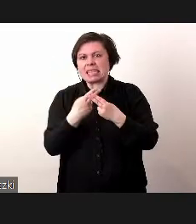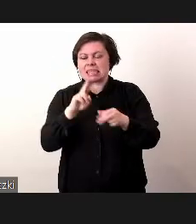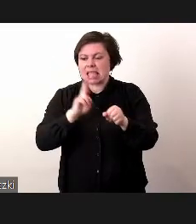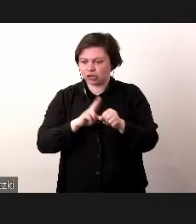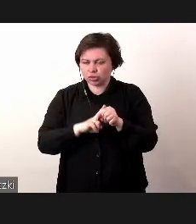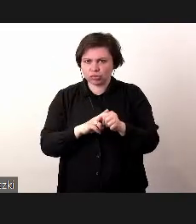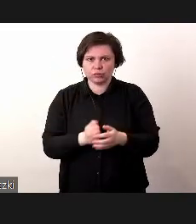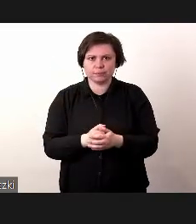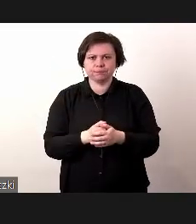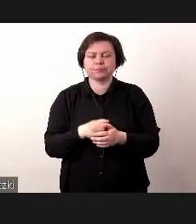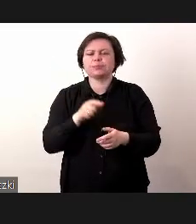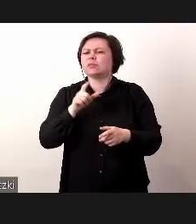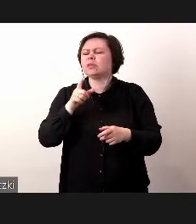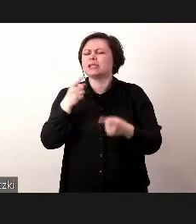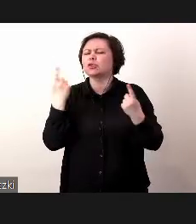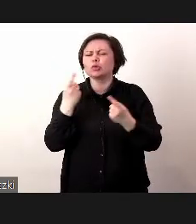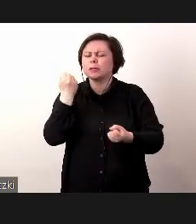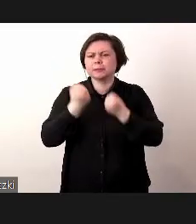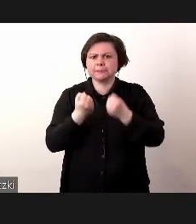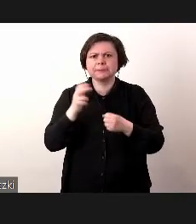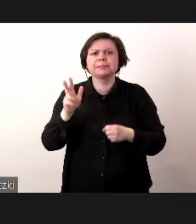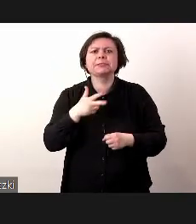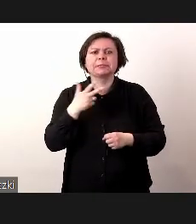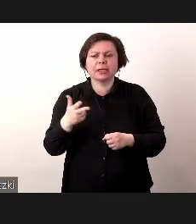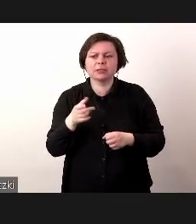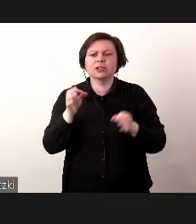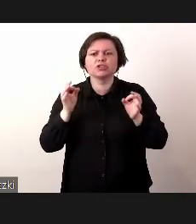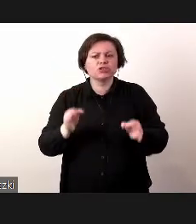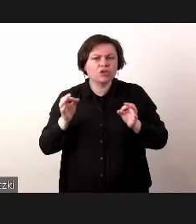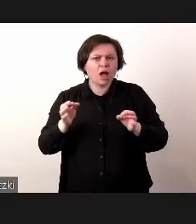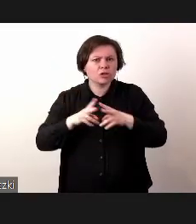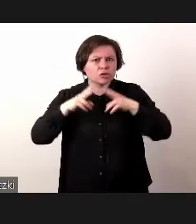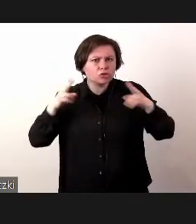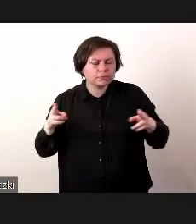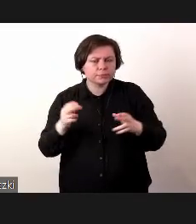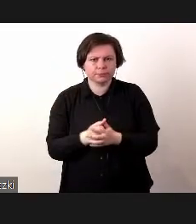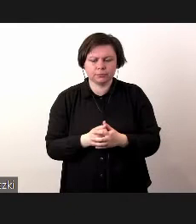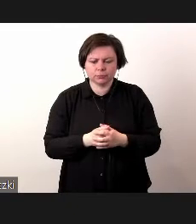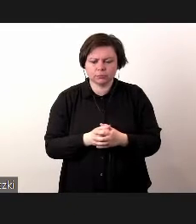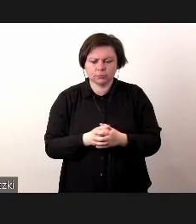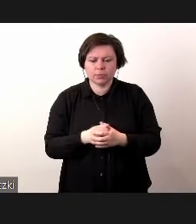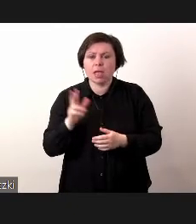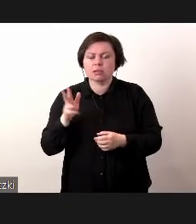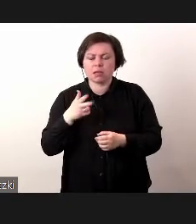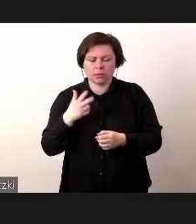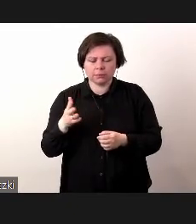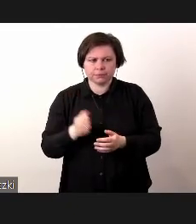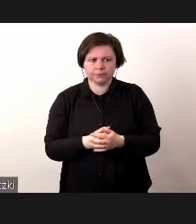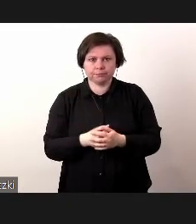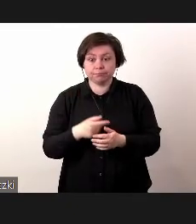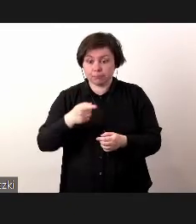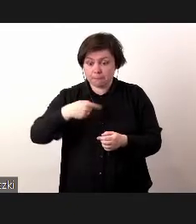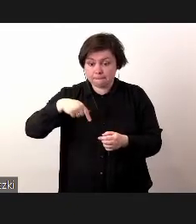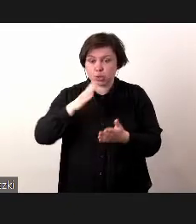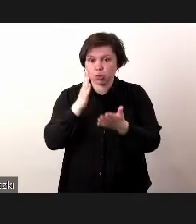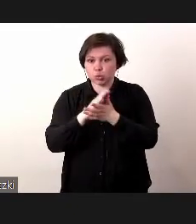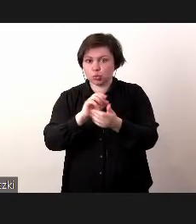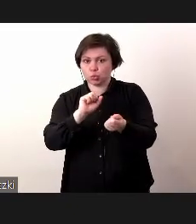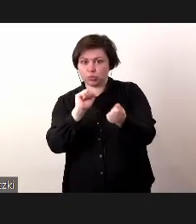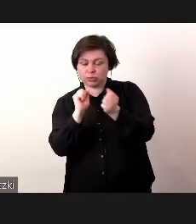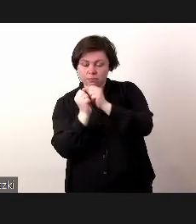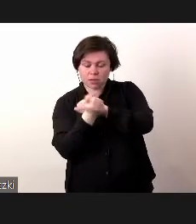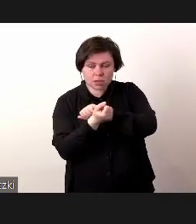Sytuacja komplikuje się w momencie, w dzisiejszych czasach, kiedy my odchodzimy od